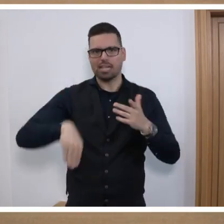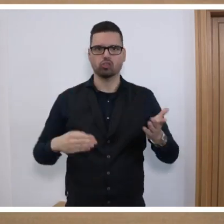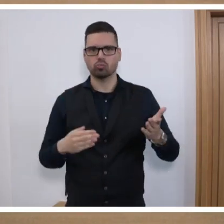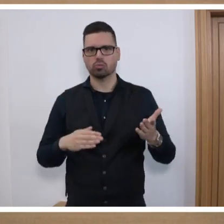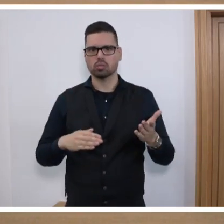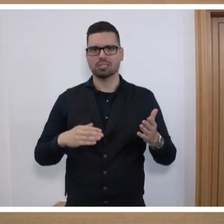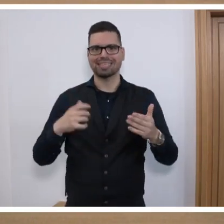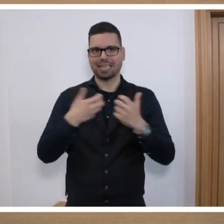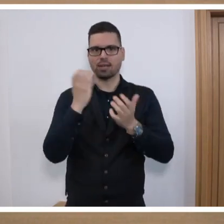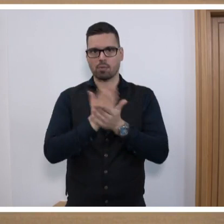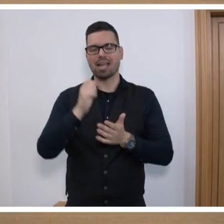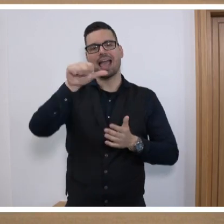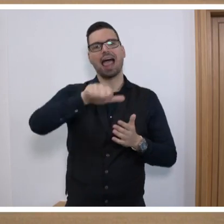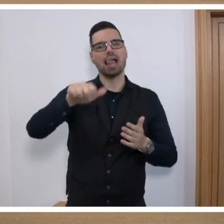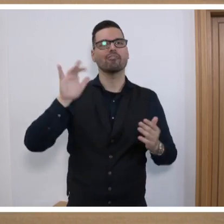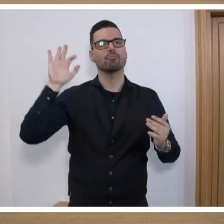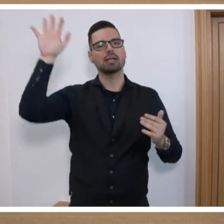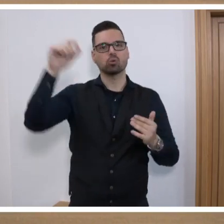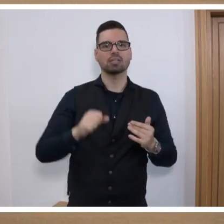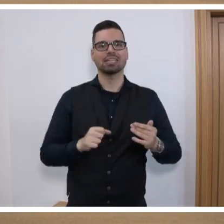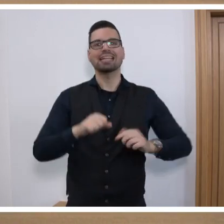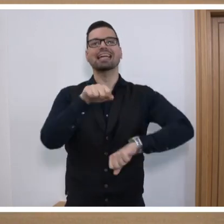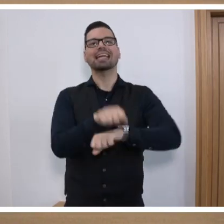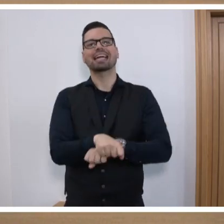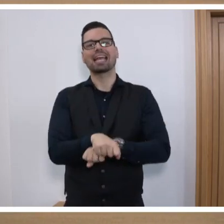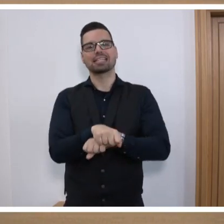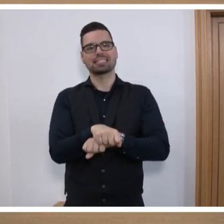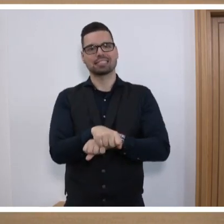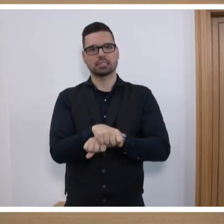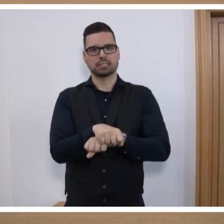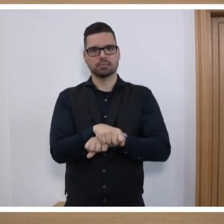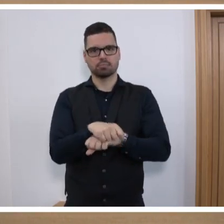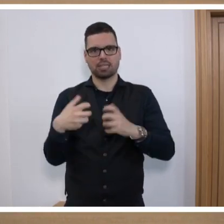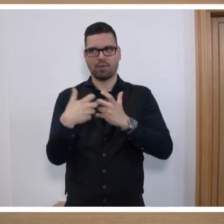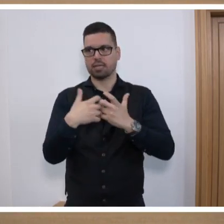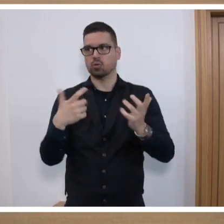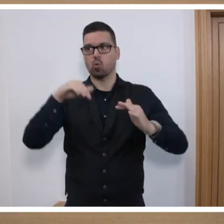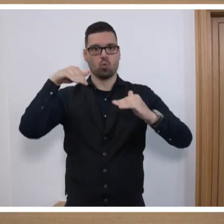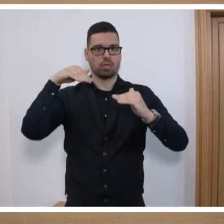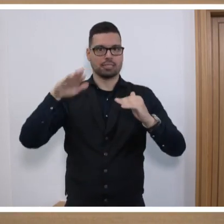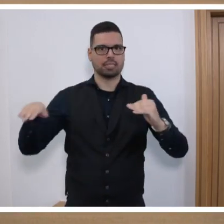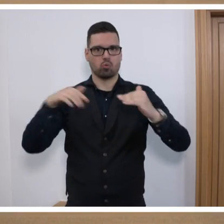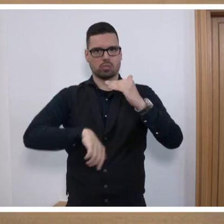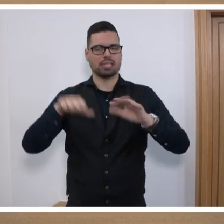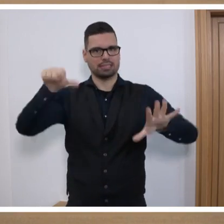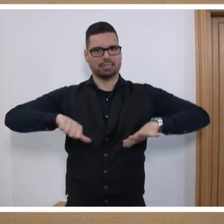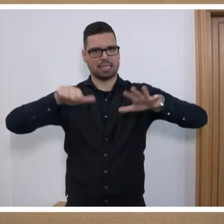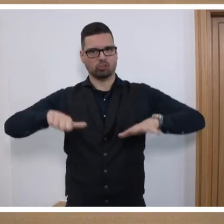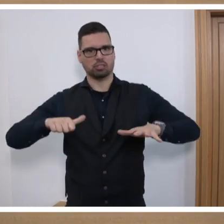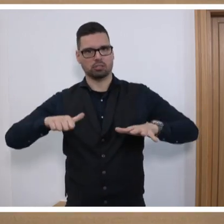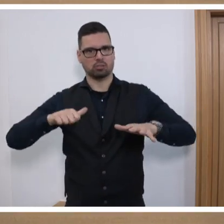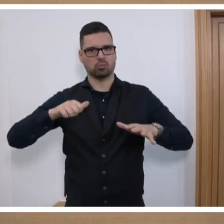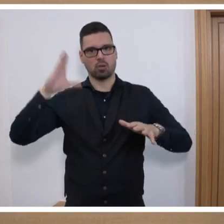Millionen Männer in Kriegsgefangenschaft. Zu Hause waren Kinder unter 16 und ältere über 60 Männer